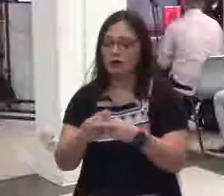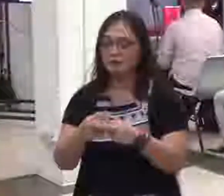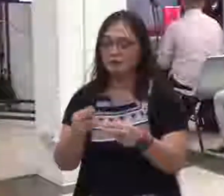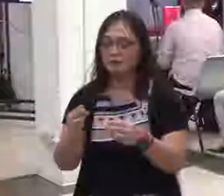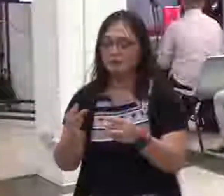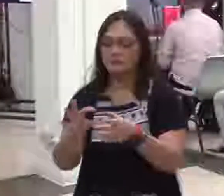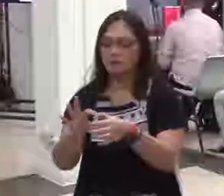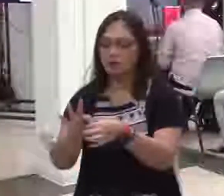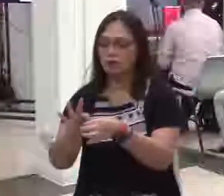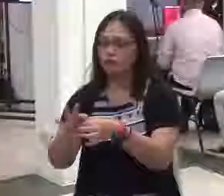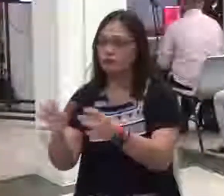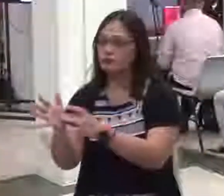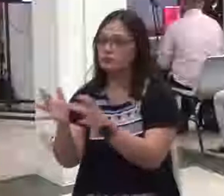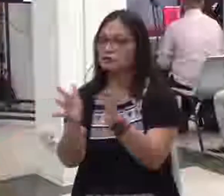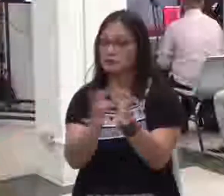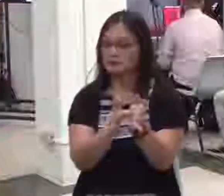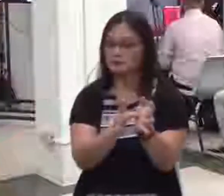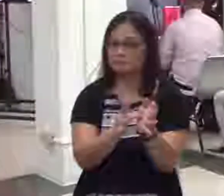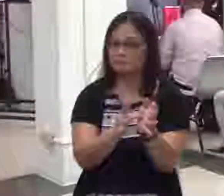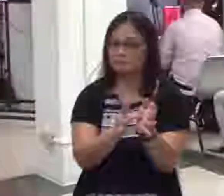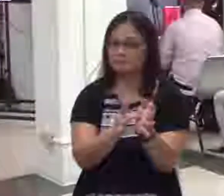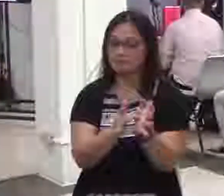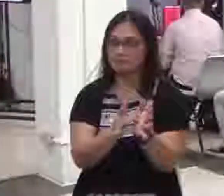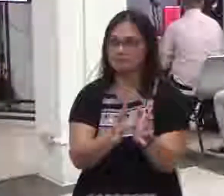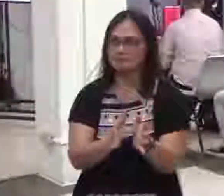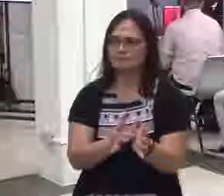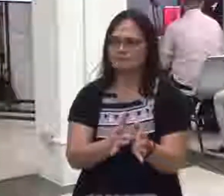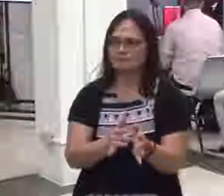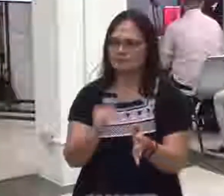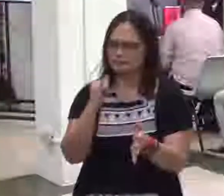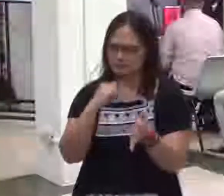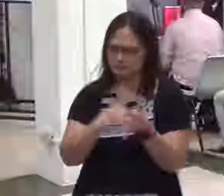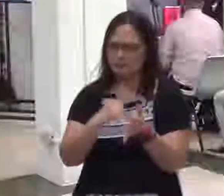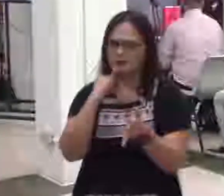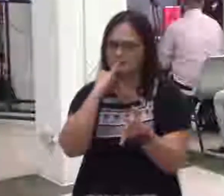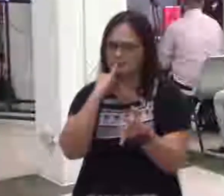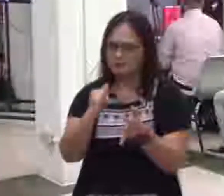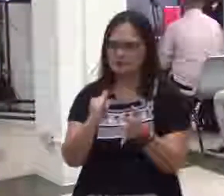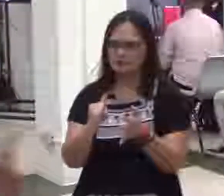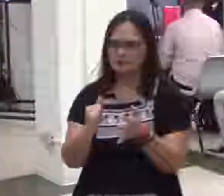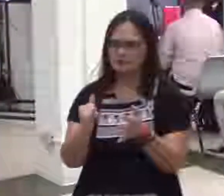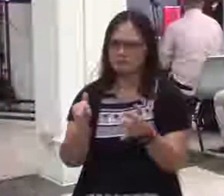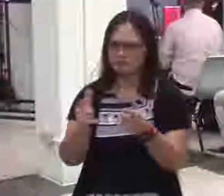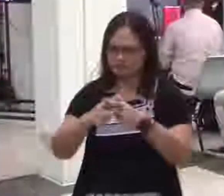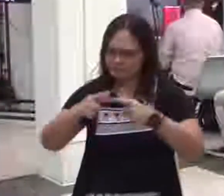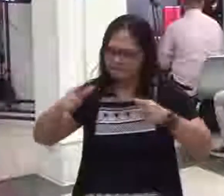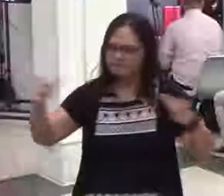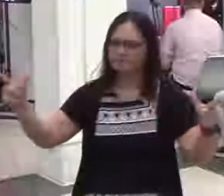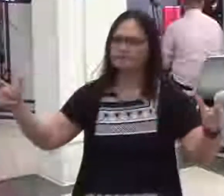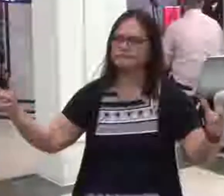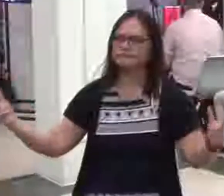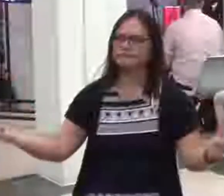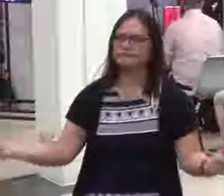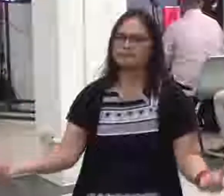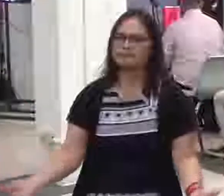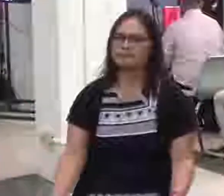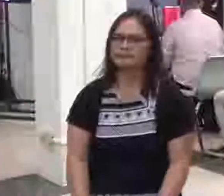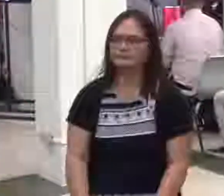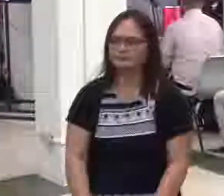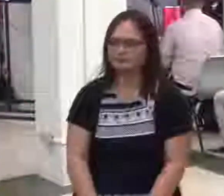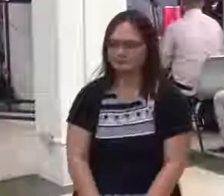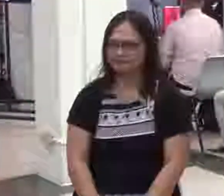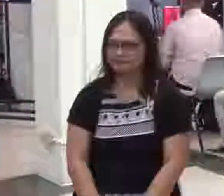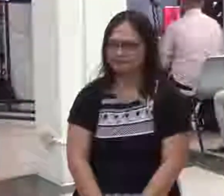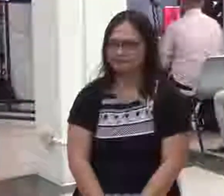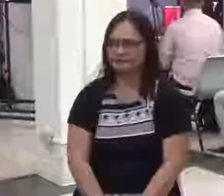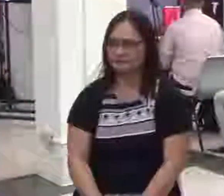Panginoon amen mas higit pa po yan sa abante nung araw ng maliliit pa po kami dumarating